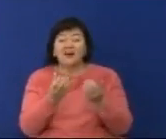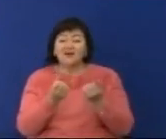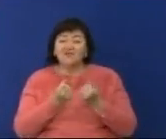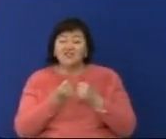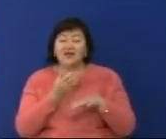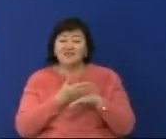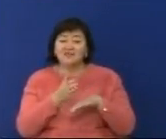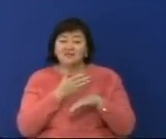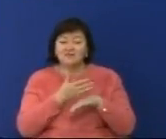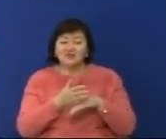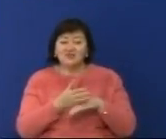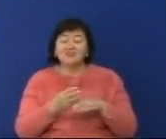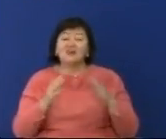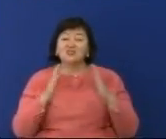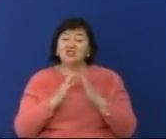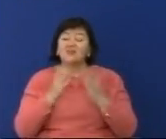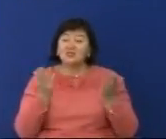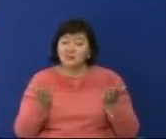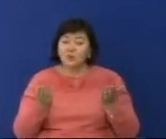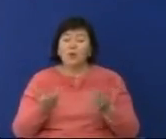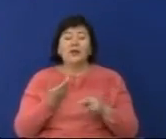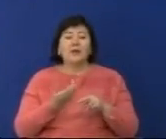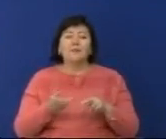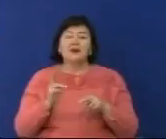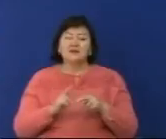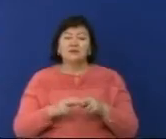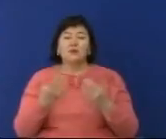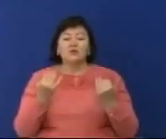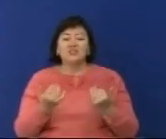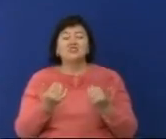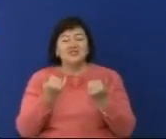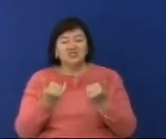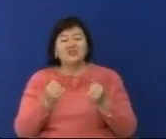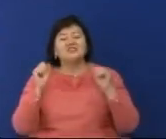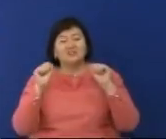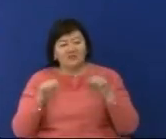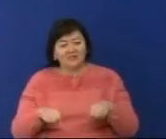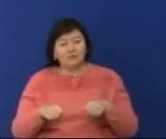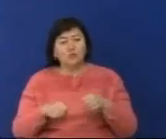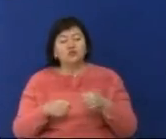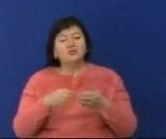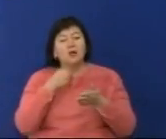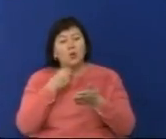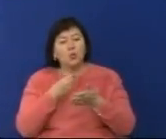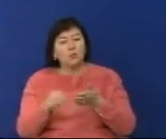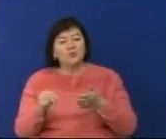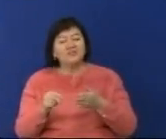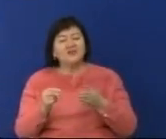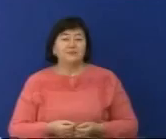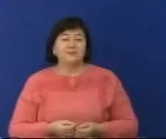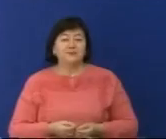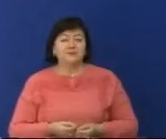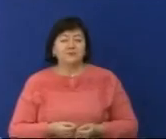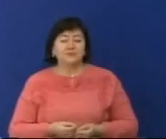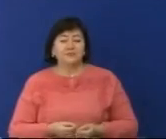Жомар Токаев алда білімберімен денсаулық салаларына жасал жатқан міндетті әліметтік жендіктер мәдениет саласының мамандарына да берілу керектігін тапсырды.